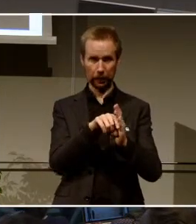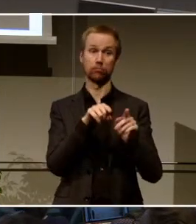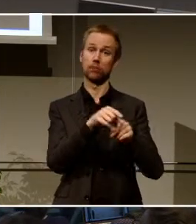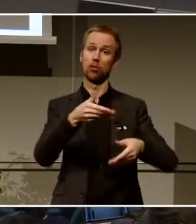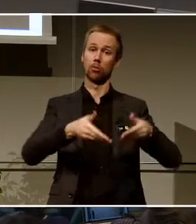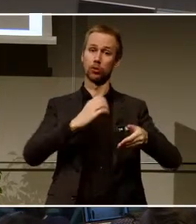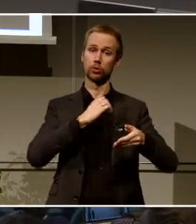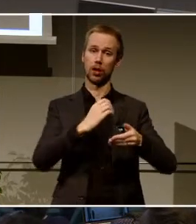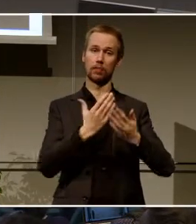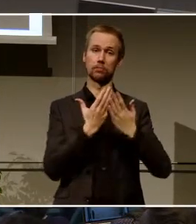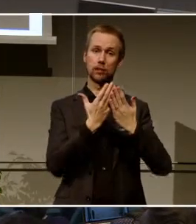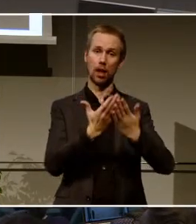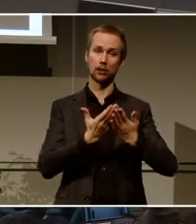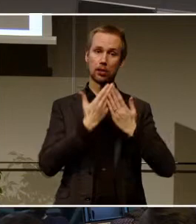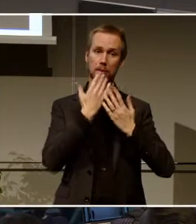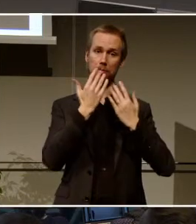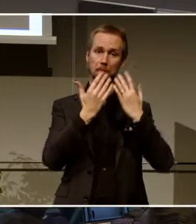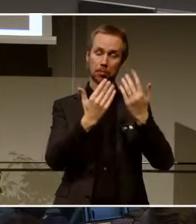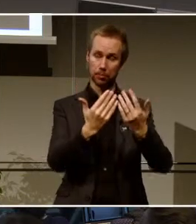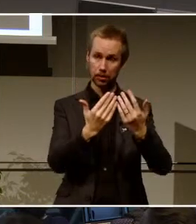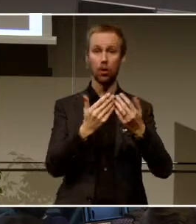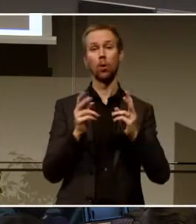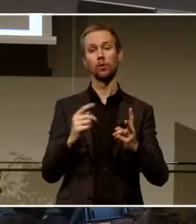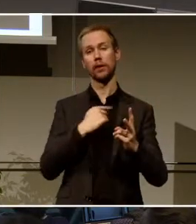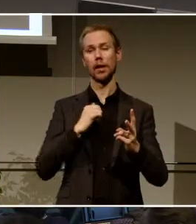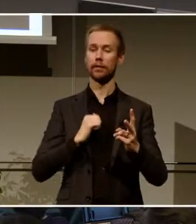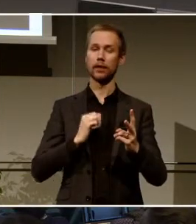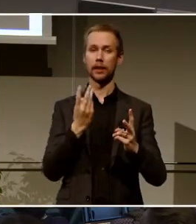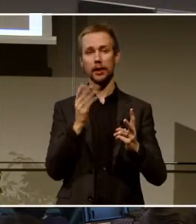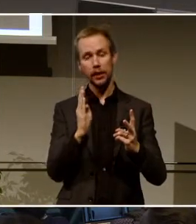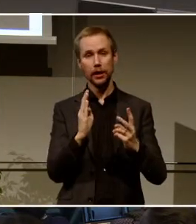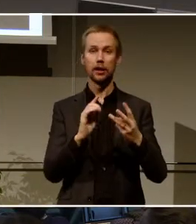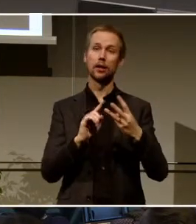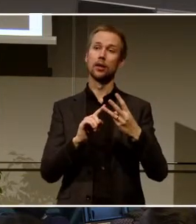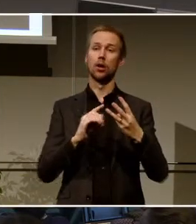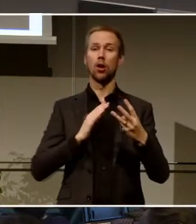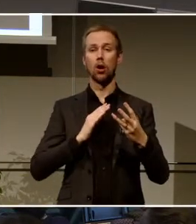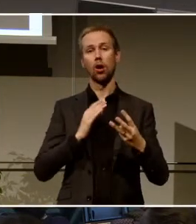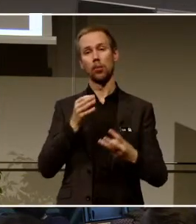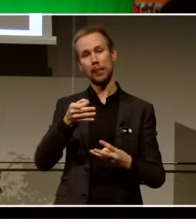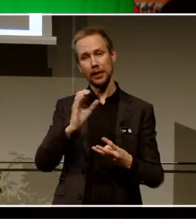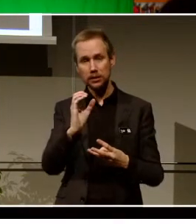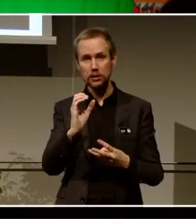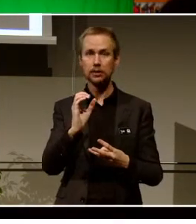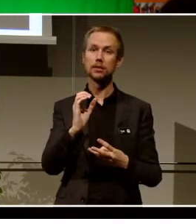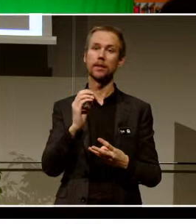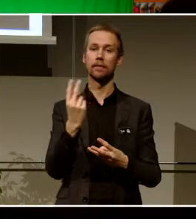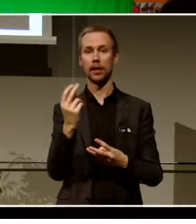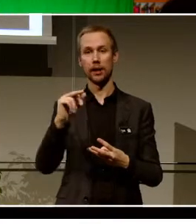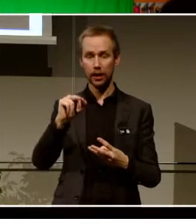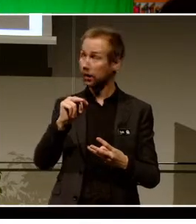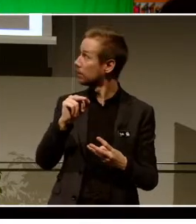Sen jobbar vi också med 3D på olika sätt. Vi har ett Playstation VR och ett HTC Vive.